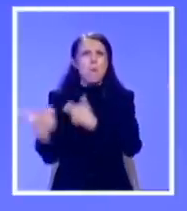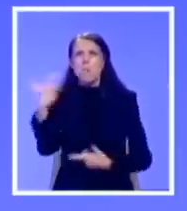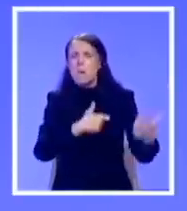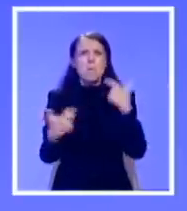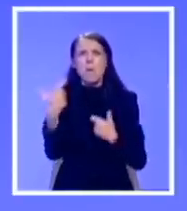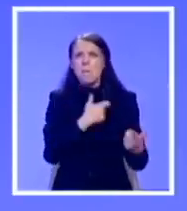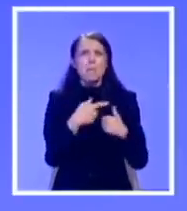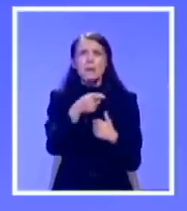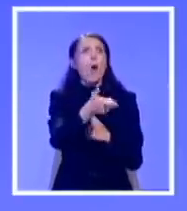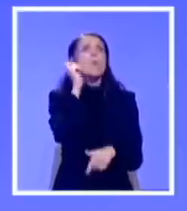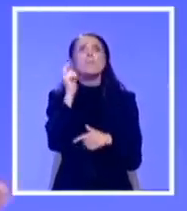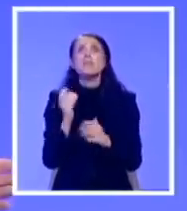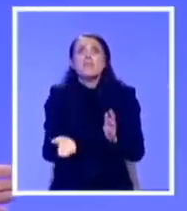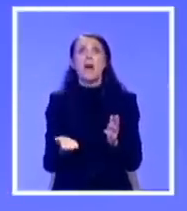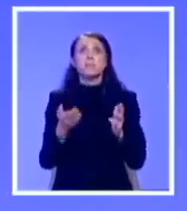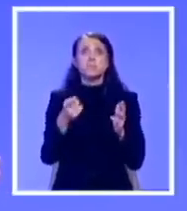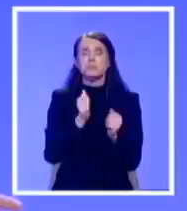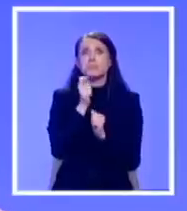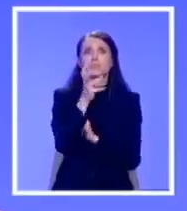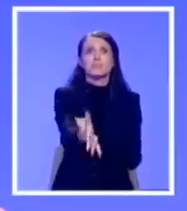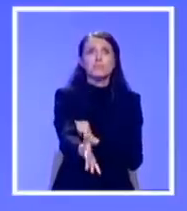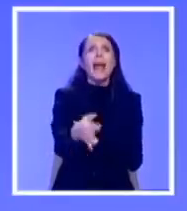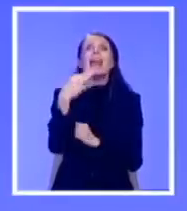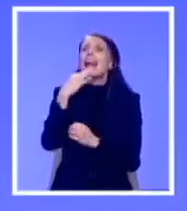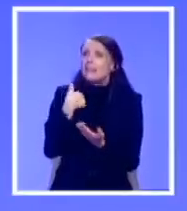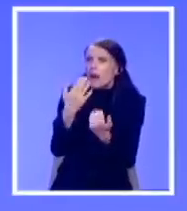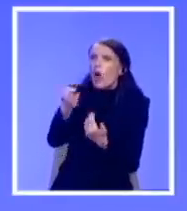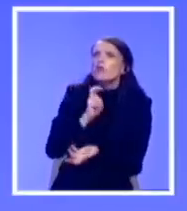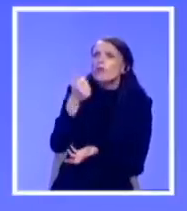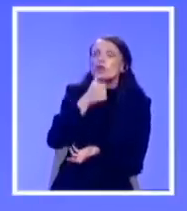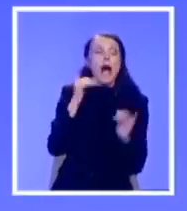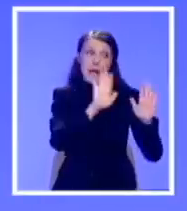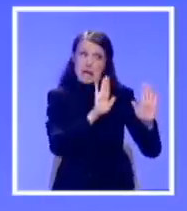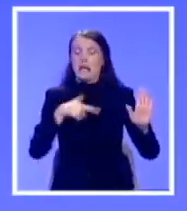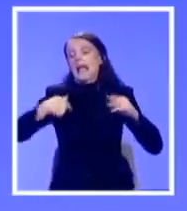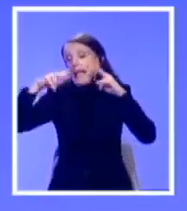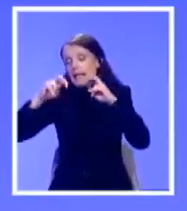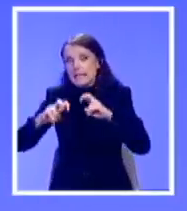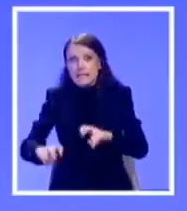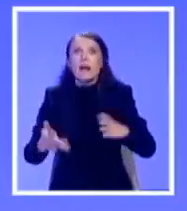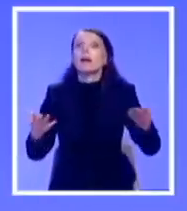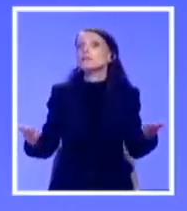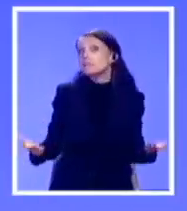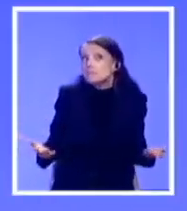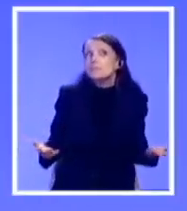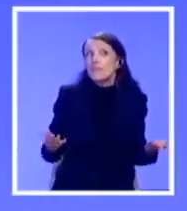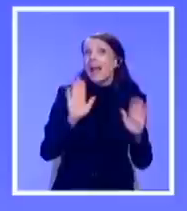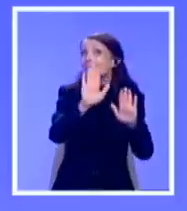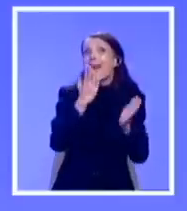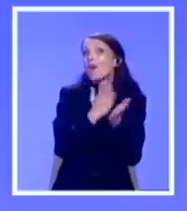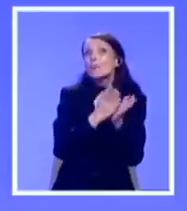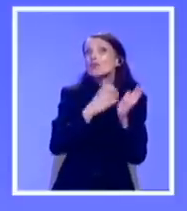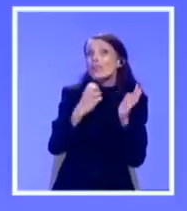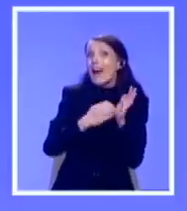pojava i jedini odgovor je istrage u toku. E pa, dragi građani, istrage će biti u toku sve dok ih bude kontroliso ovaj režim